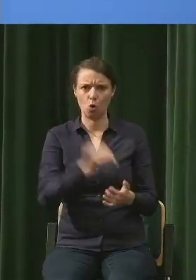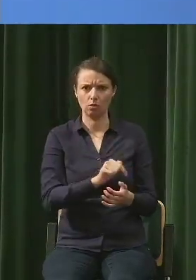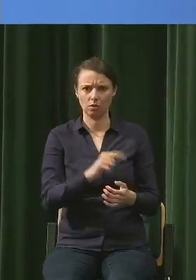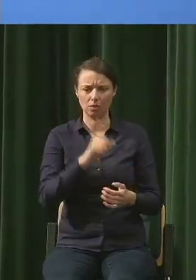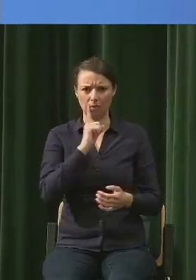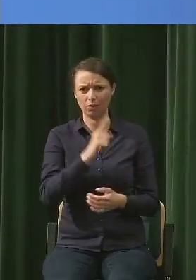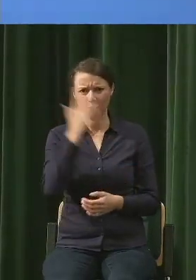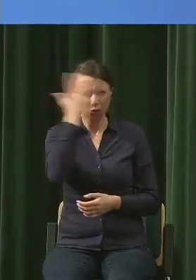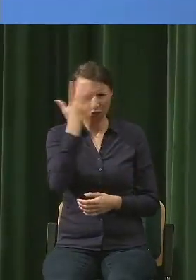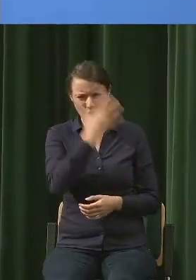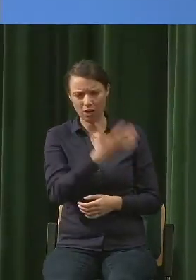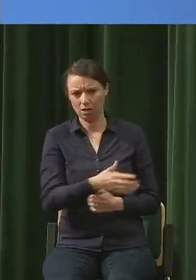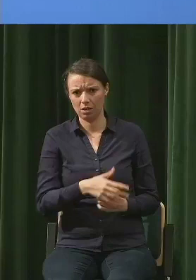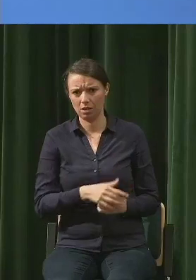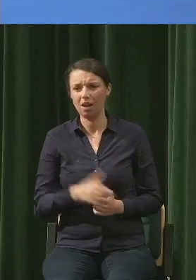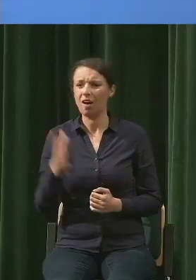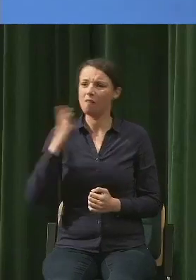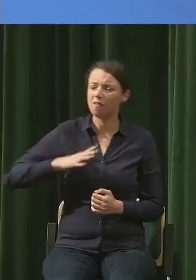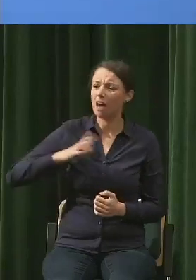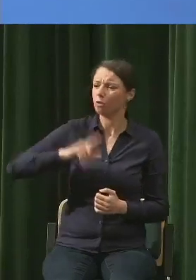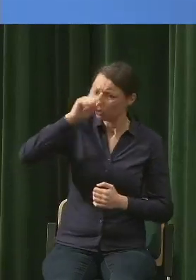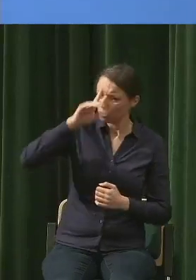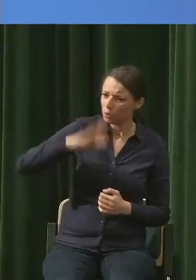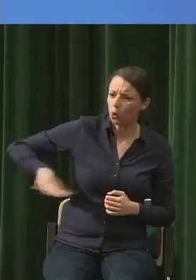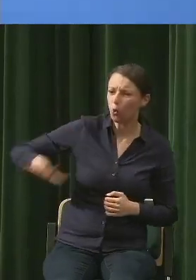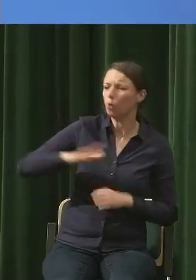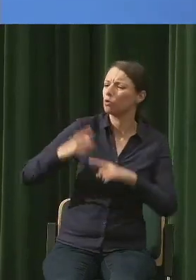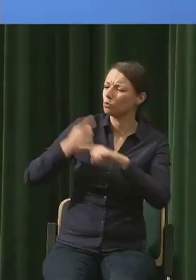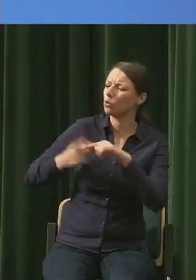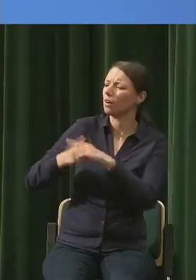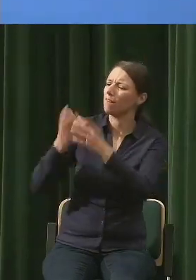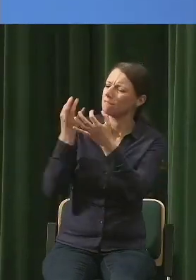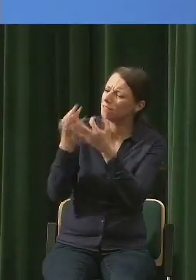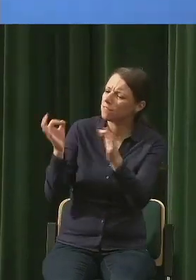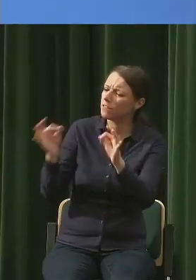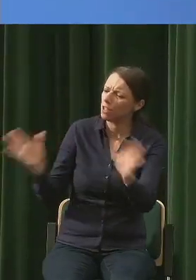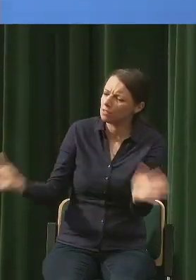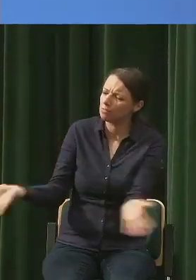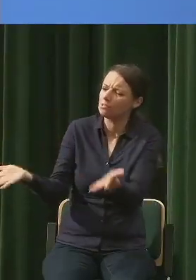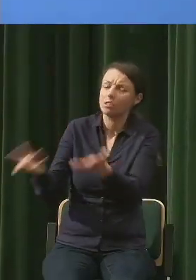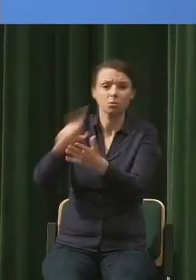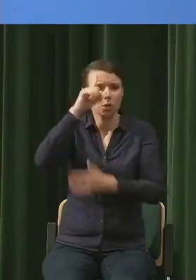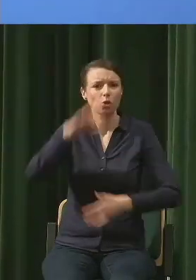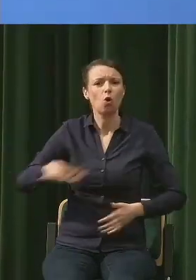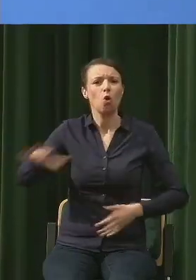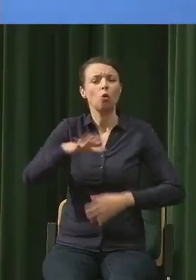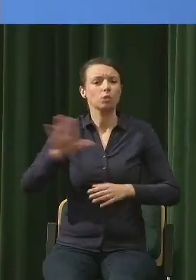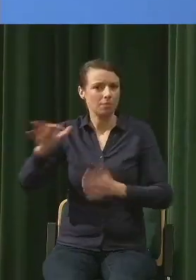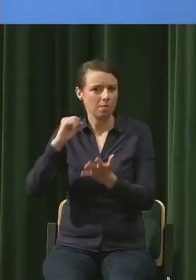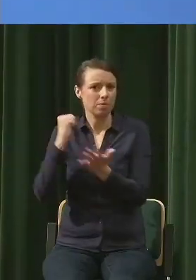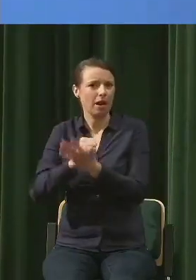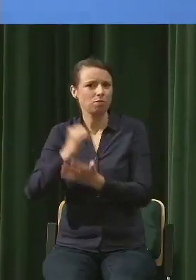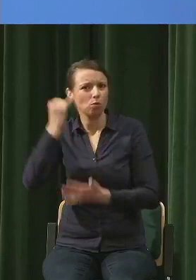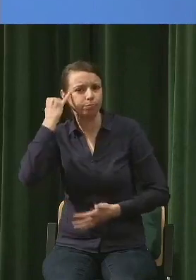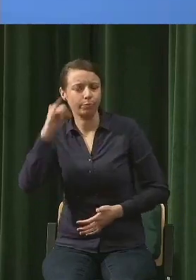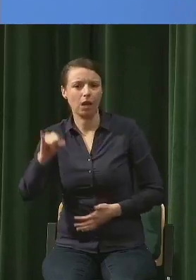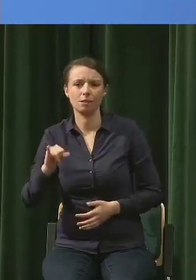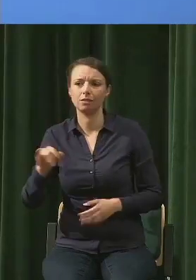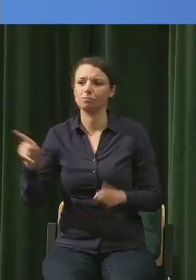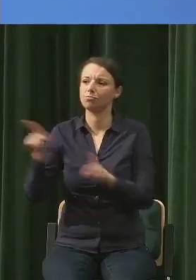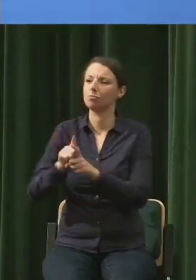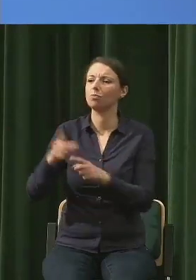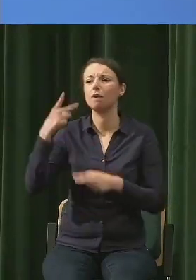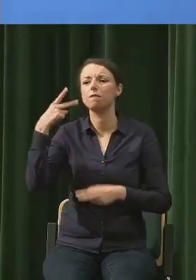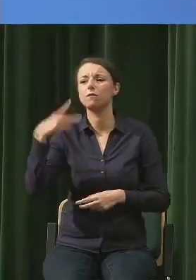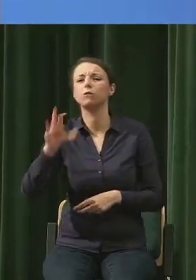Trzeba odpuścić ludziom i pozwolić im błądzić i rozwinąć na nowo swoją wyobraźnię.